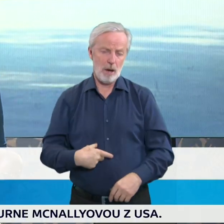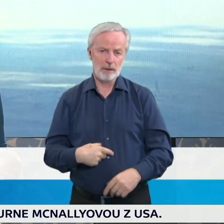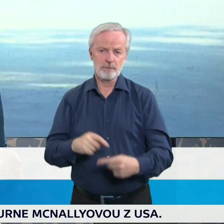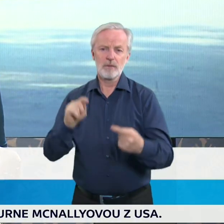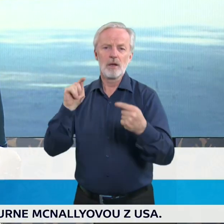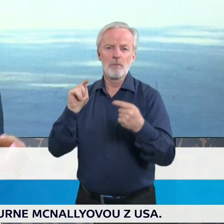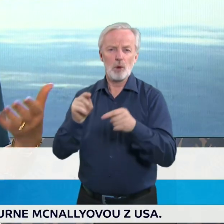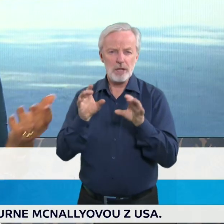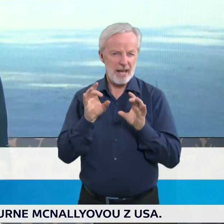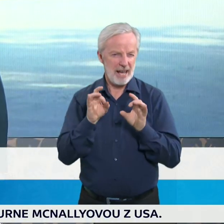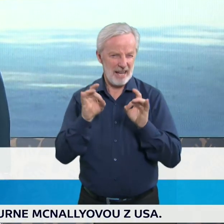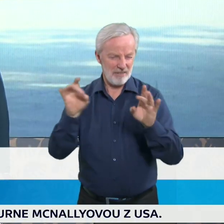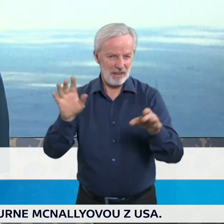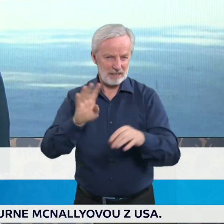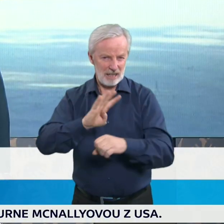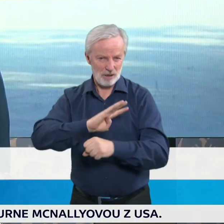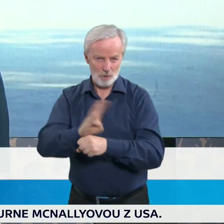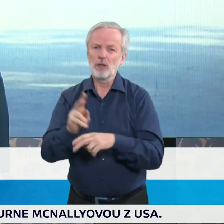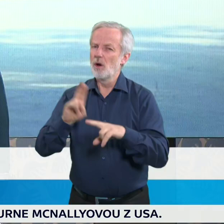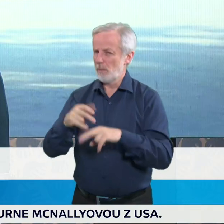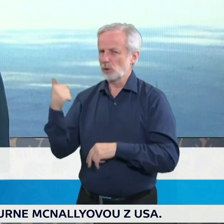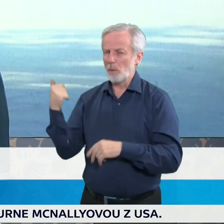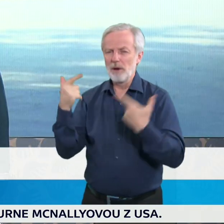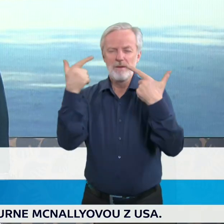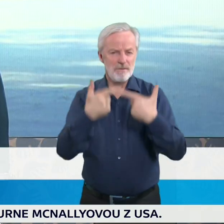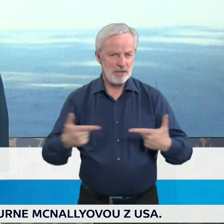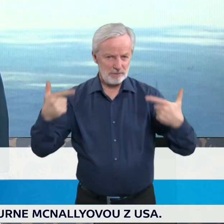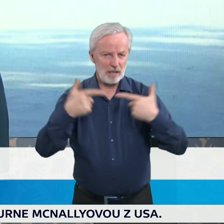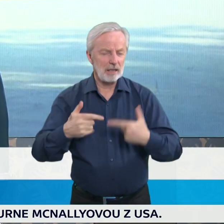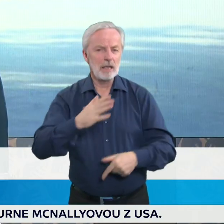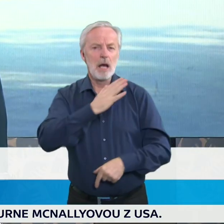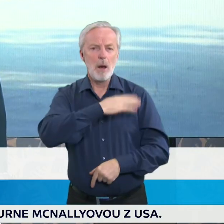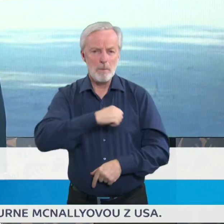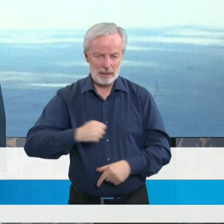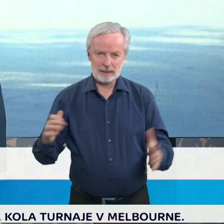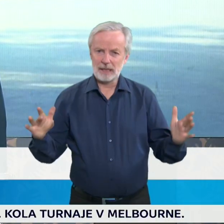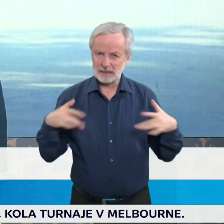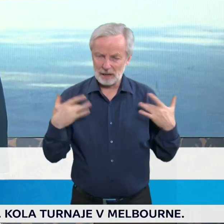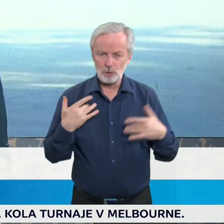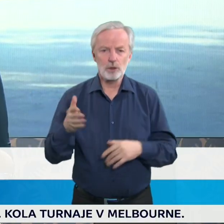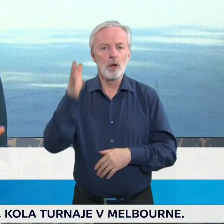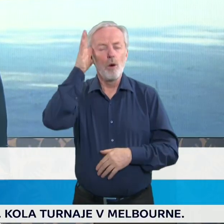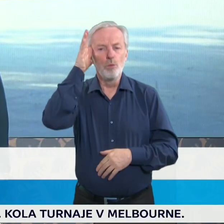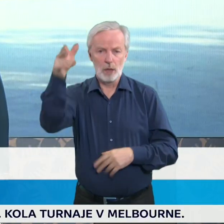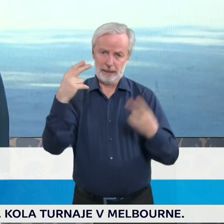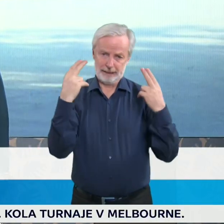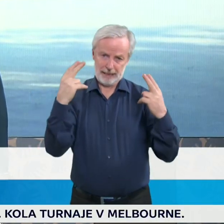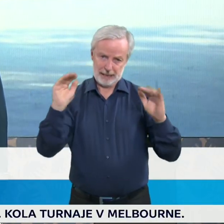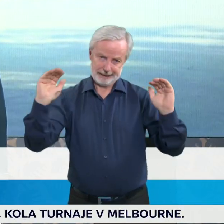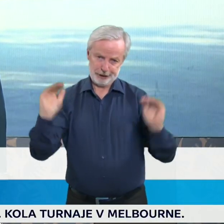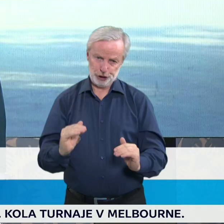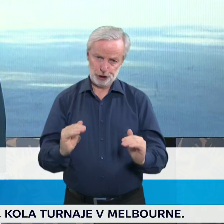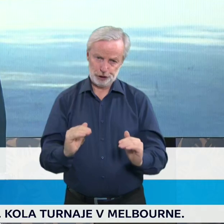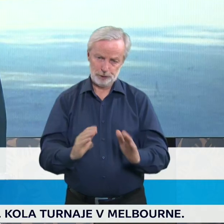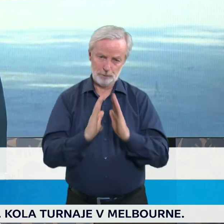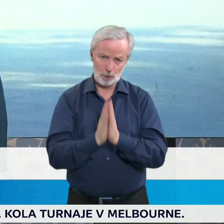zdravotnictví, aby byly prostě levnější a na trhu dostupnější. Je to jediné, co